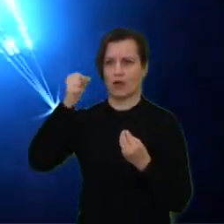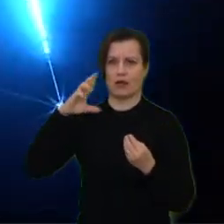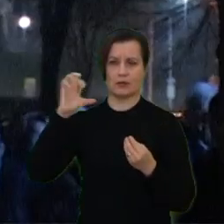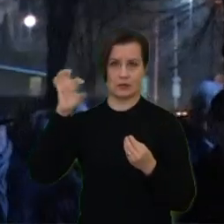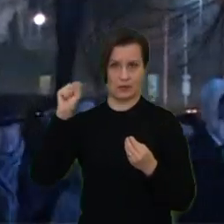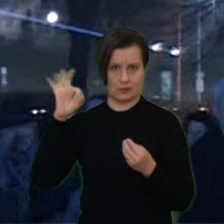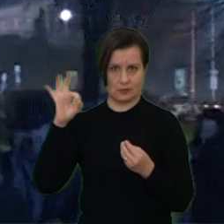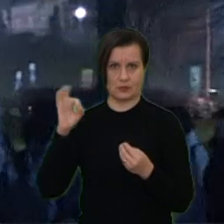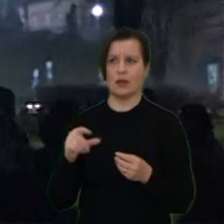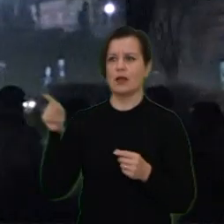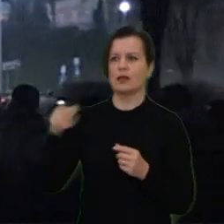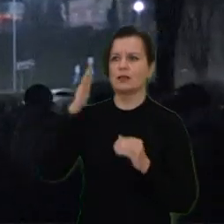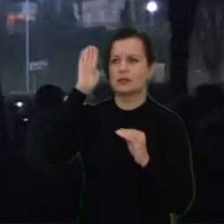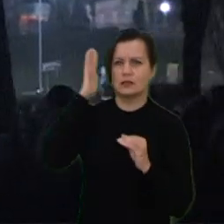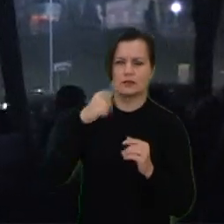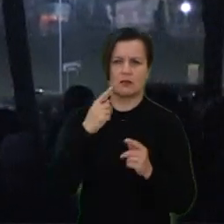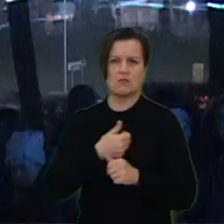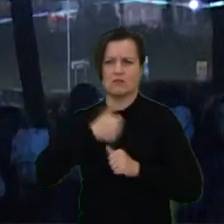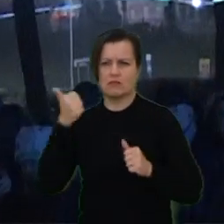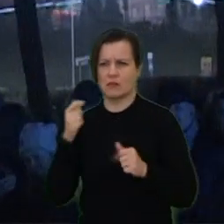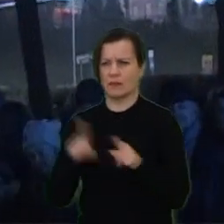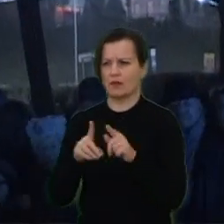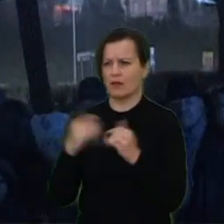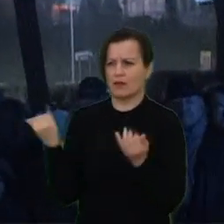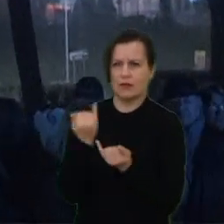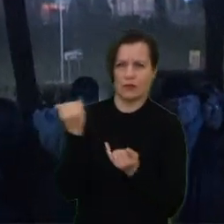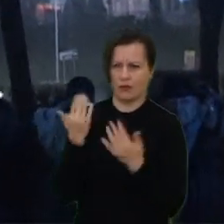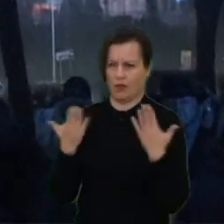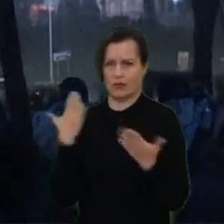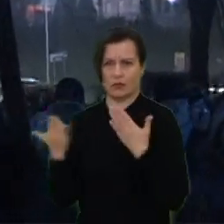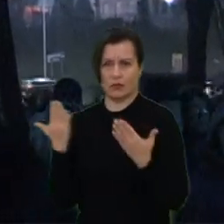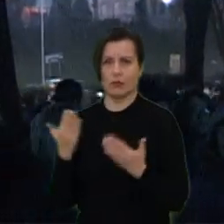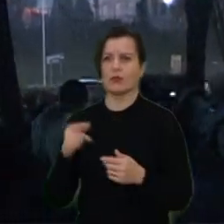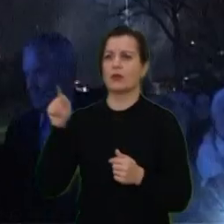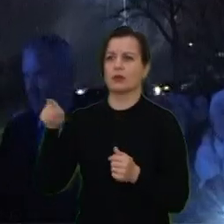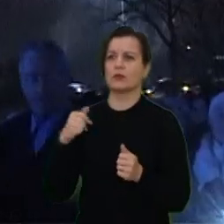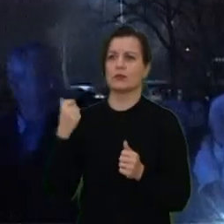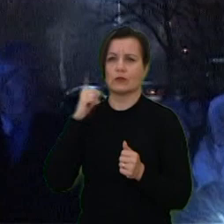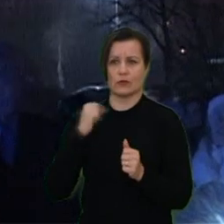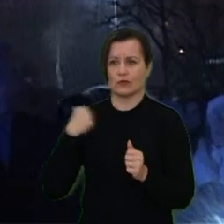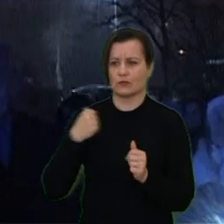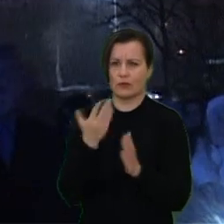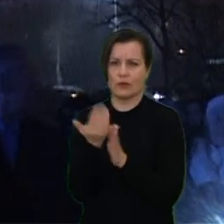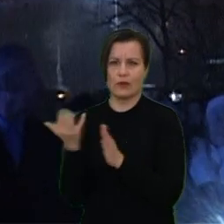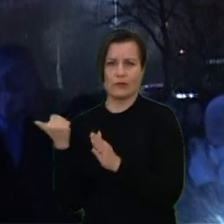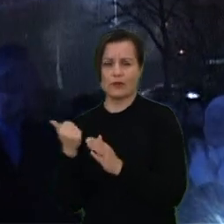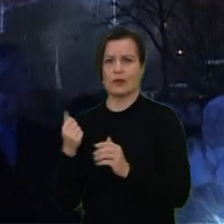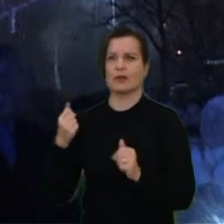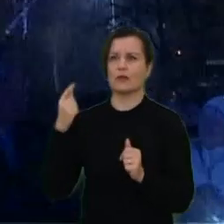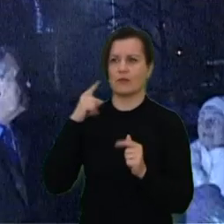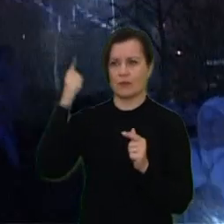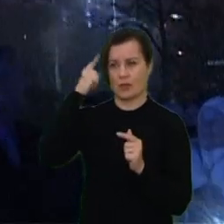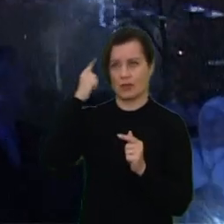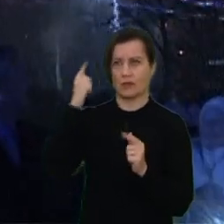nenuspėja mumu, o parodai parinkdami žemiškųjų ir kosminių temų kūrinius norėjo pakviesti žiūrovus paklaidžioti